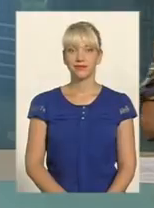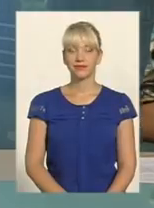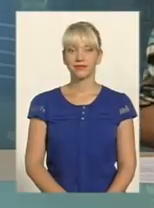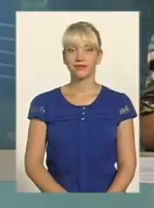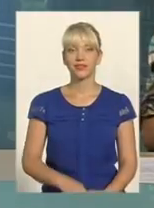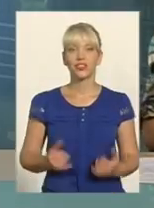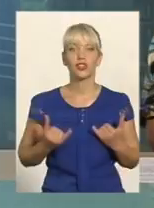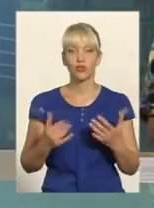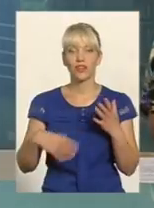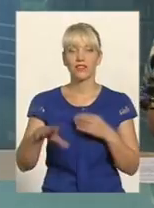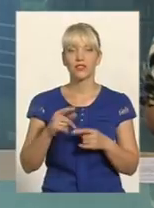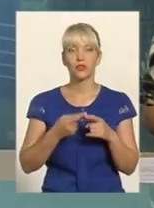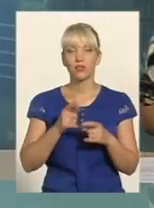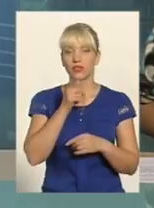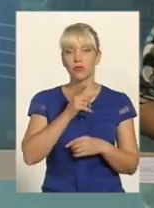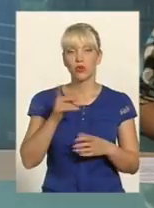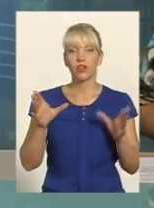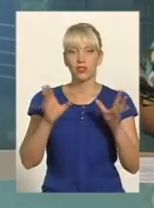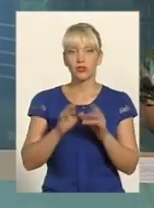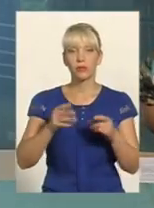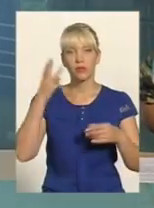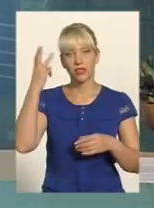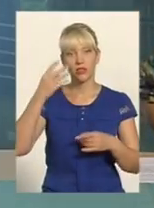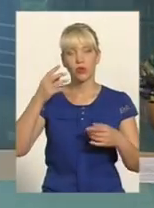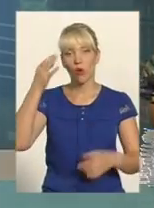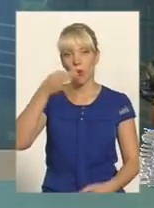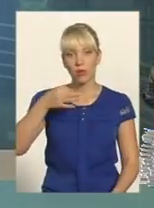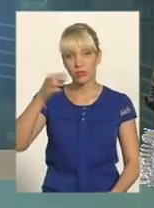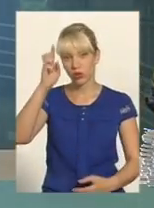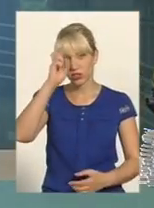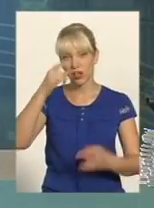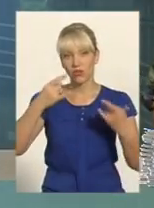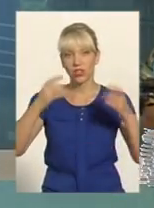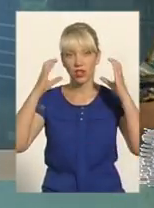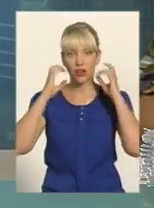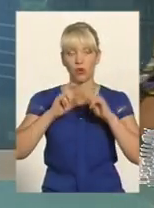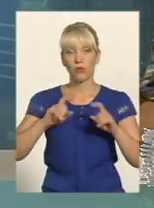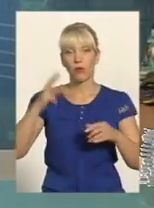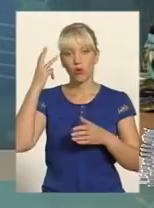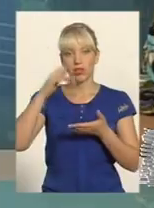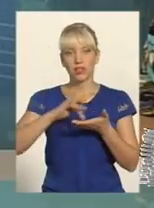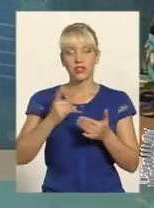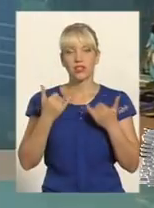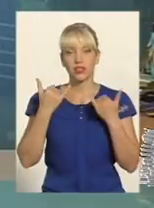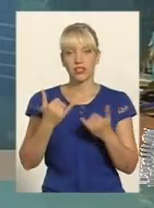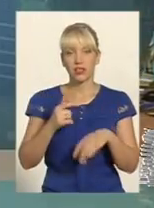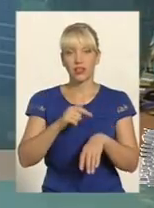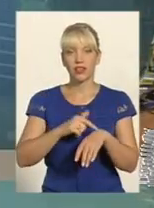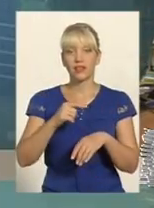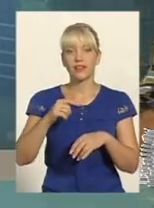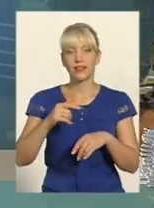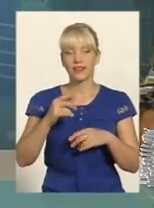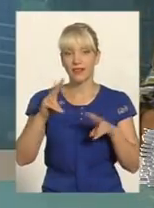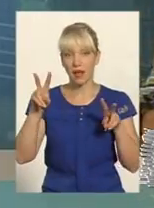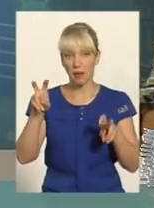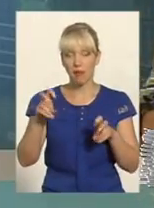Мої шановні всім, хто у цій порі разом із Хмельницькою обласною державною телерадіокомпанією Поділя Центр на часі тема, я Анна Бендюг, переклад